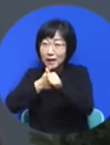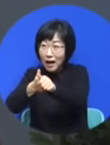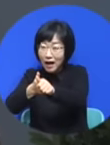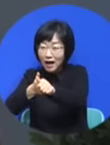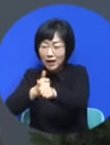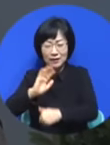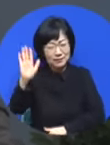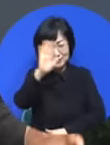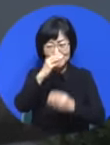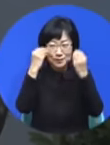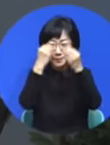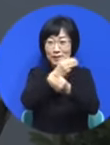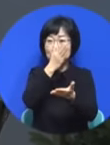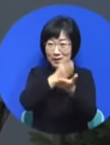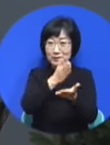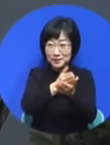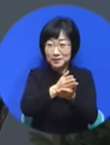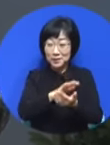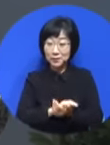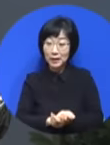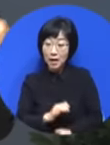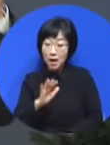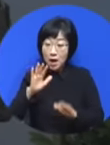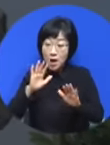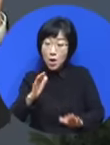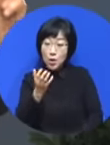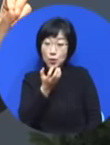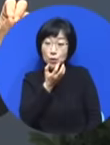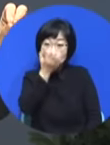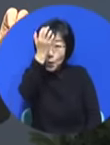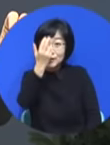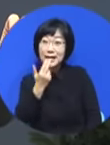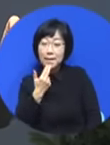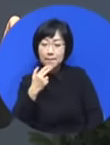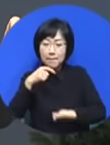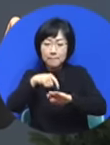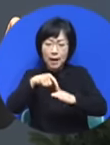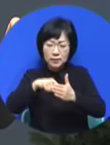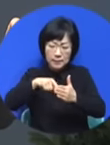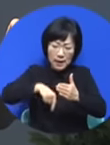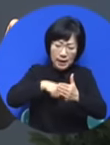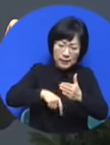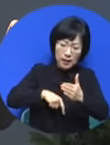요셉의 가슴에 있는 것이 꿈으로 나타났을 뿐입니다.